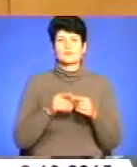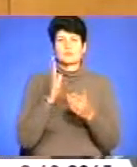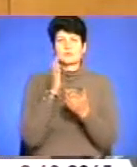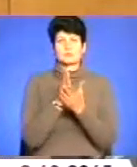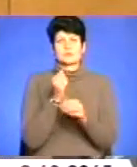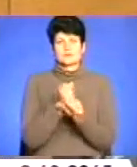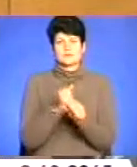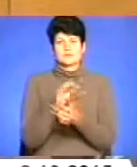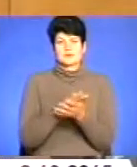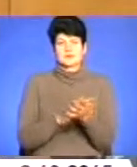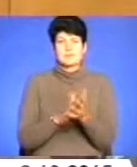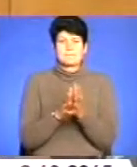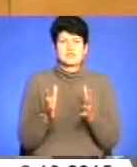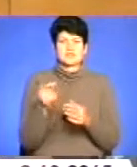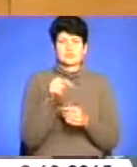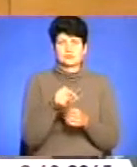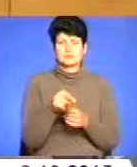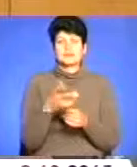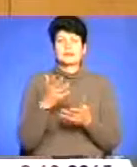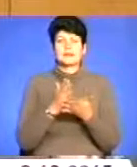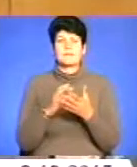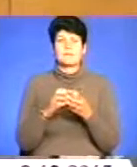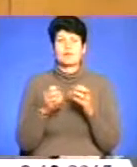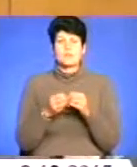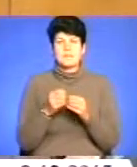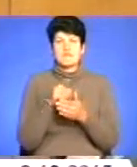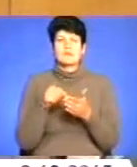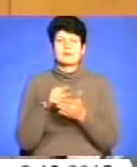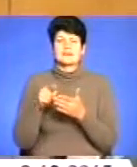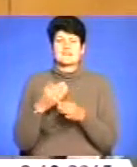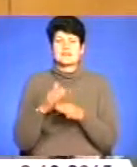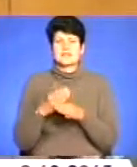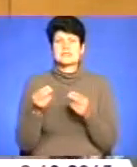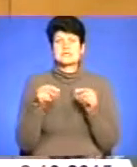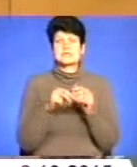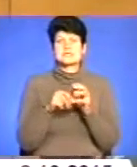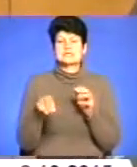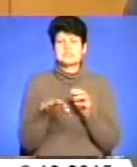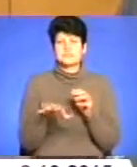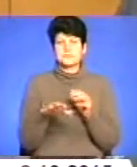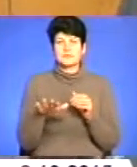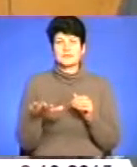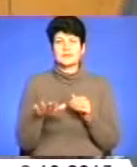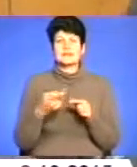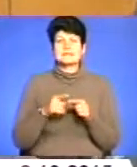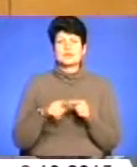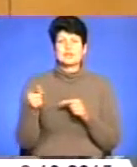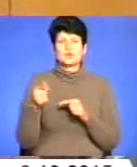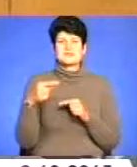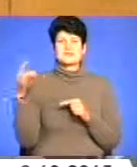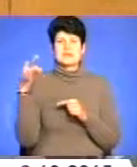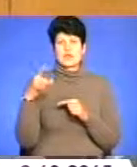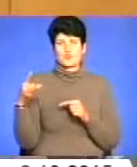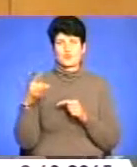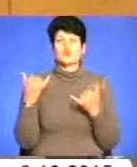далі працювати. Більше того, там, де є проблеми в питаннях виділення земельних ділянок, це в першу чергу Тернопільський район.